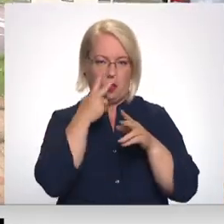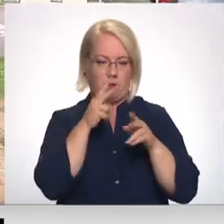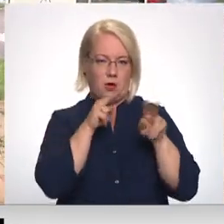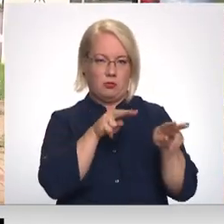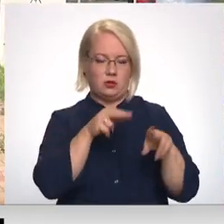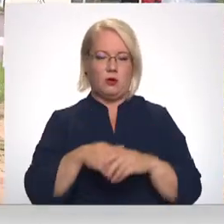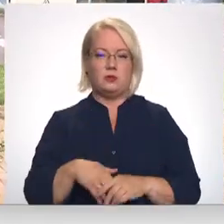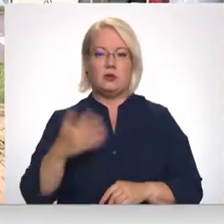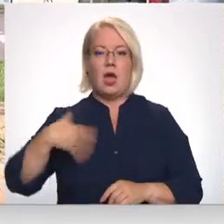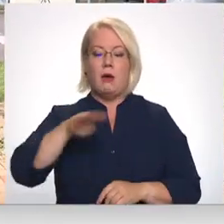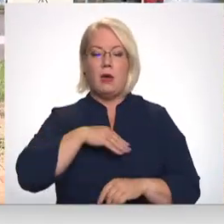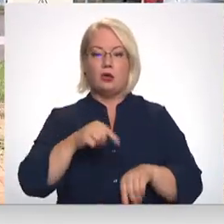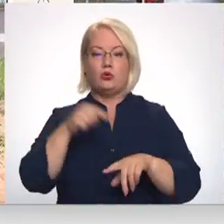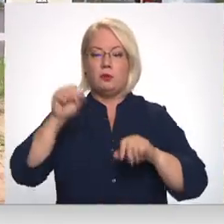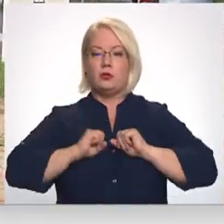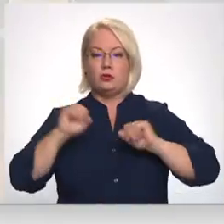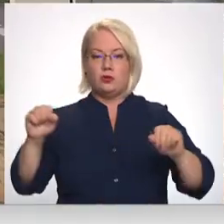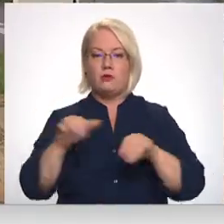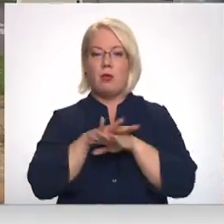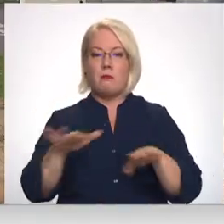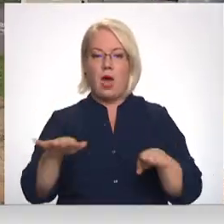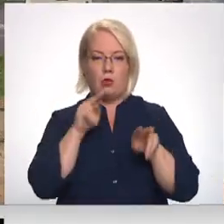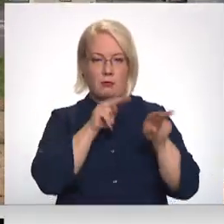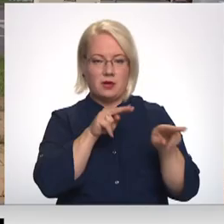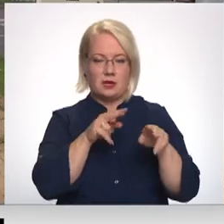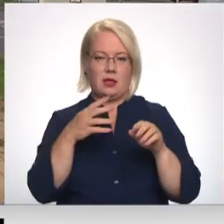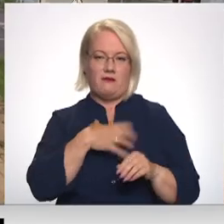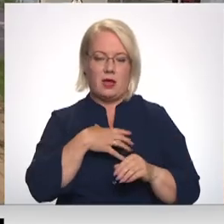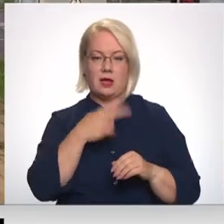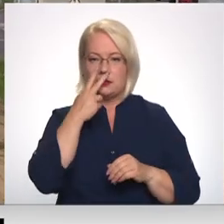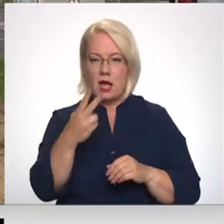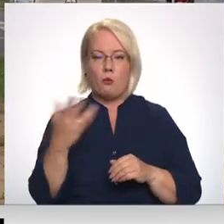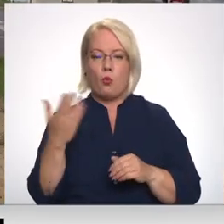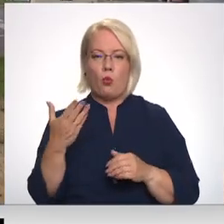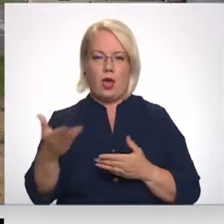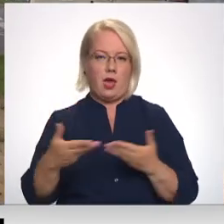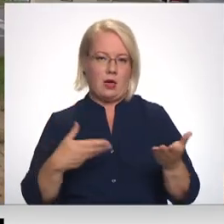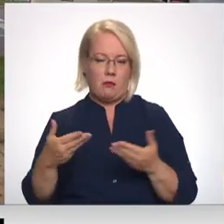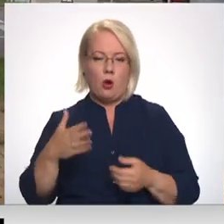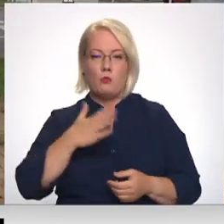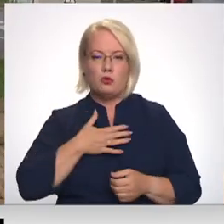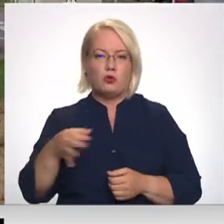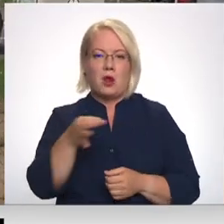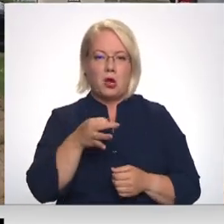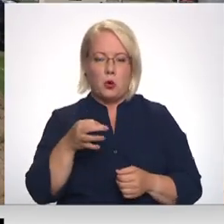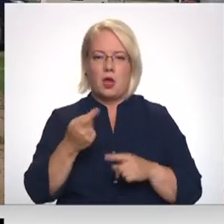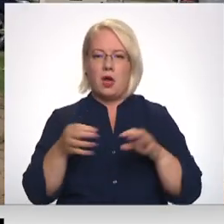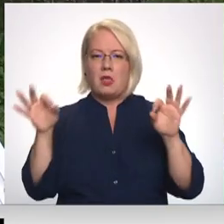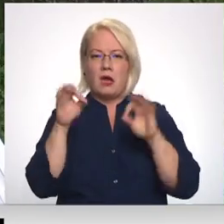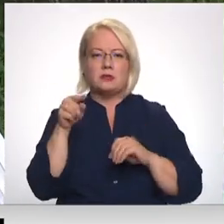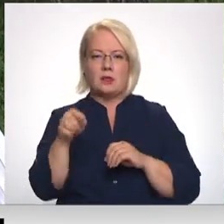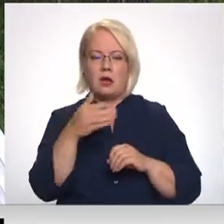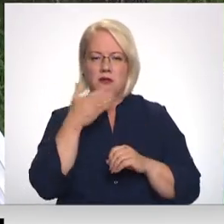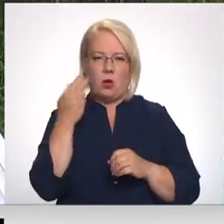Mēs jūtamies droši, taču bērnus pieskatīt vajag. Skatāmies, kur ejam. Taču mūsu rajonā neko tādu nesam novērojušas.